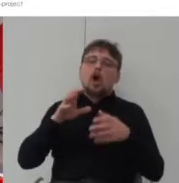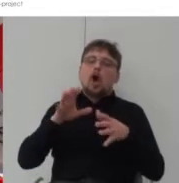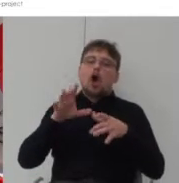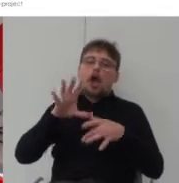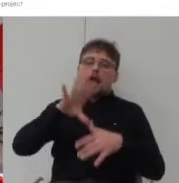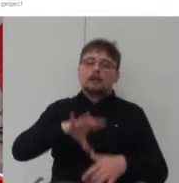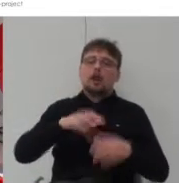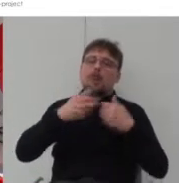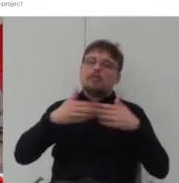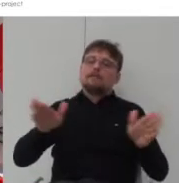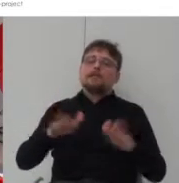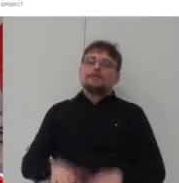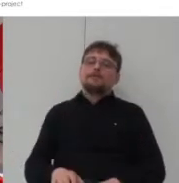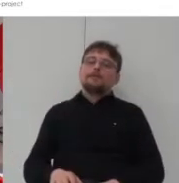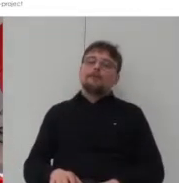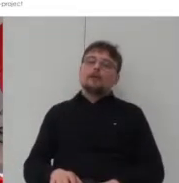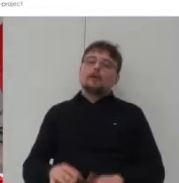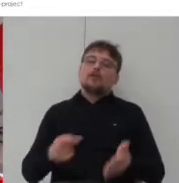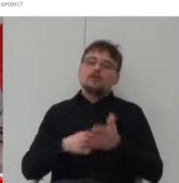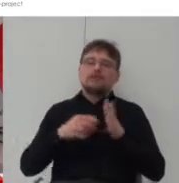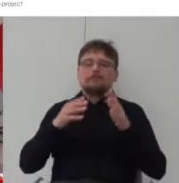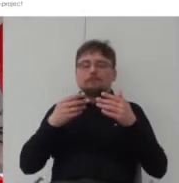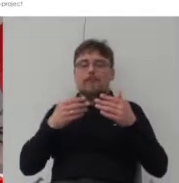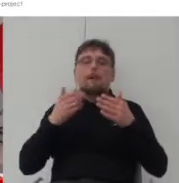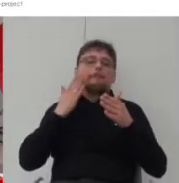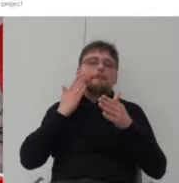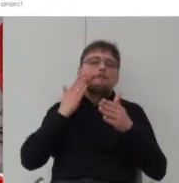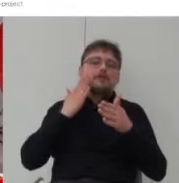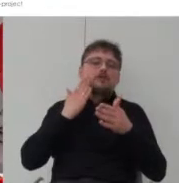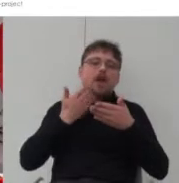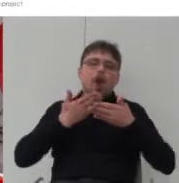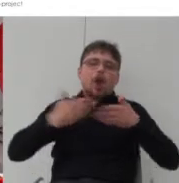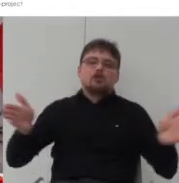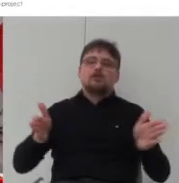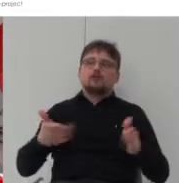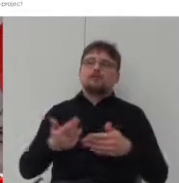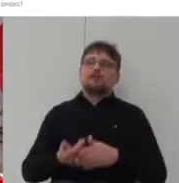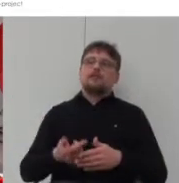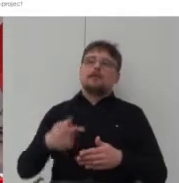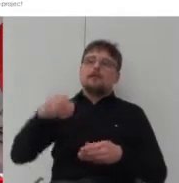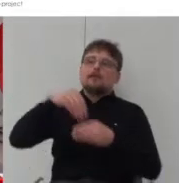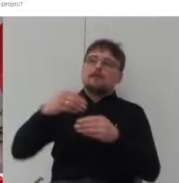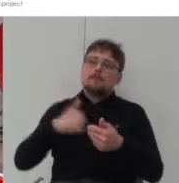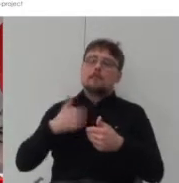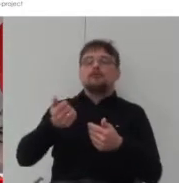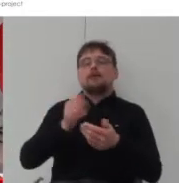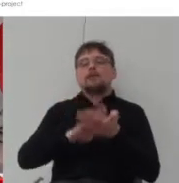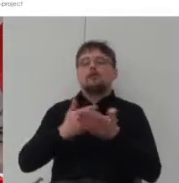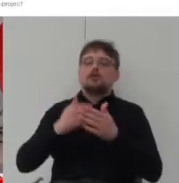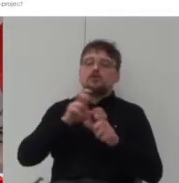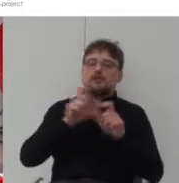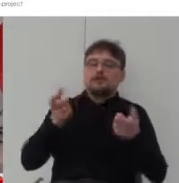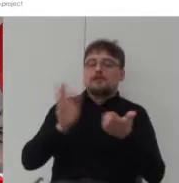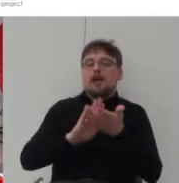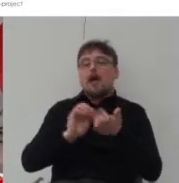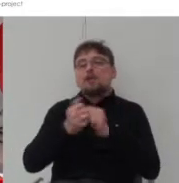stanowi na poszerzenie dla mieszkania stanowi miejsce gdzie można spędzać czas gdzie można hodować warzywa w donicach czy